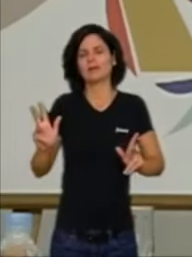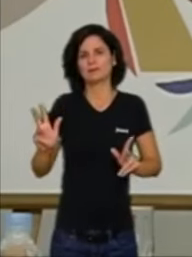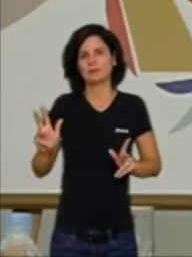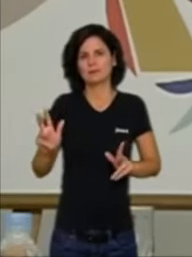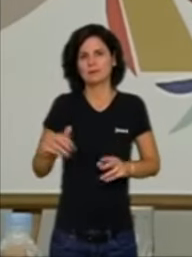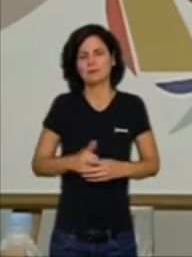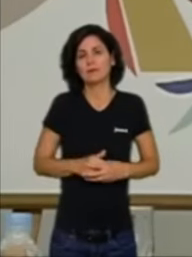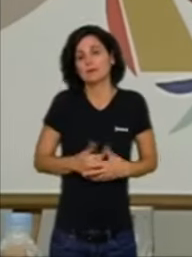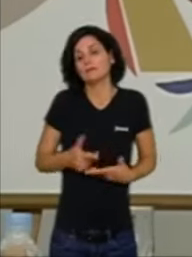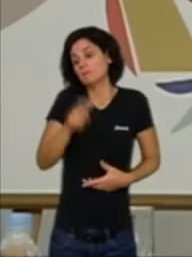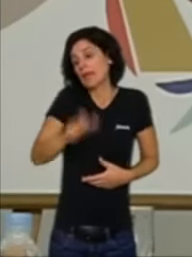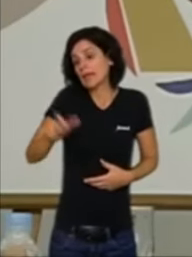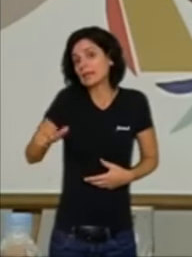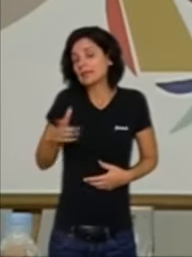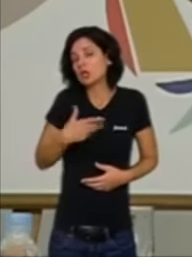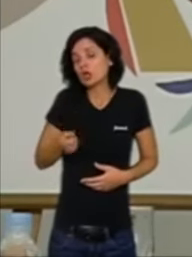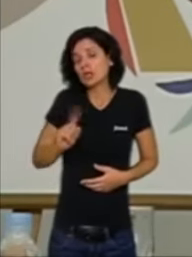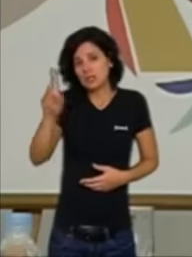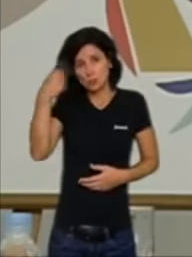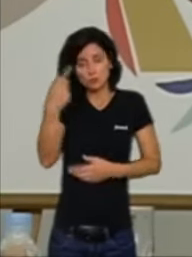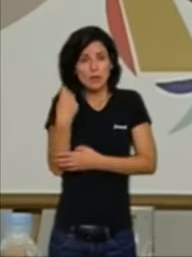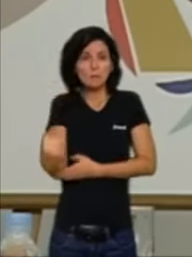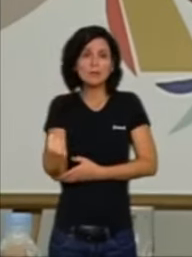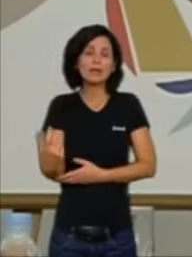Així no és que aquesta gent ha de mirar-se